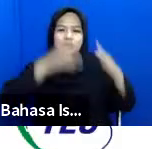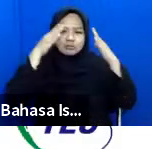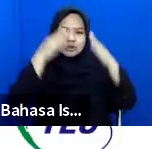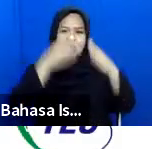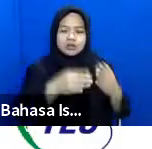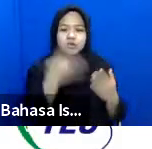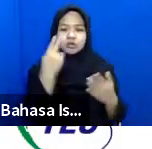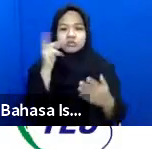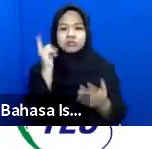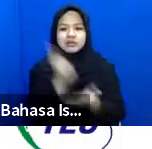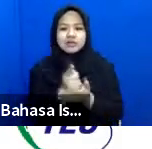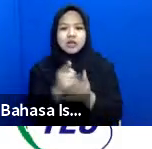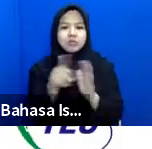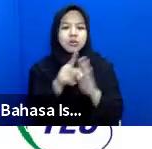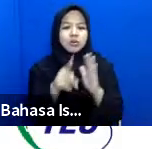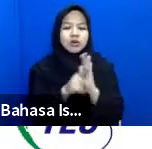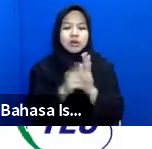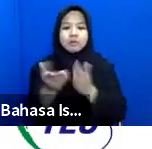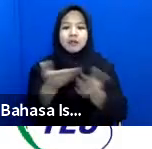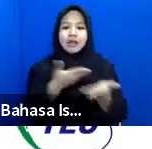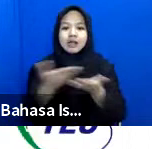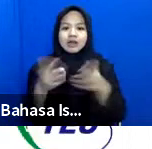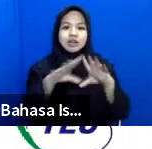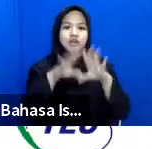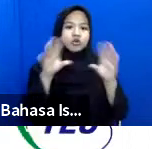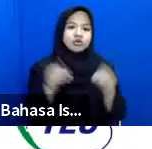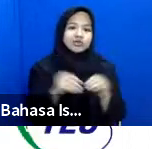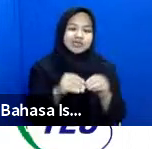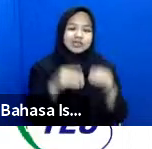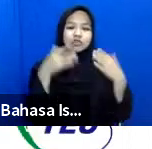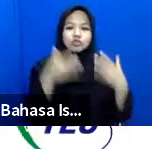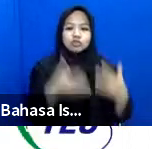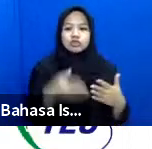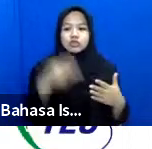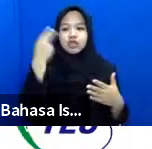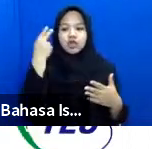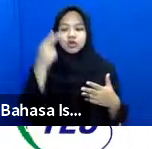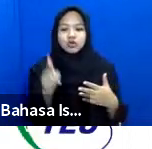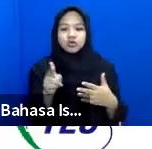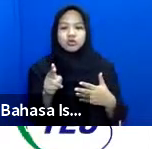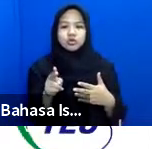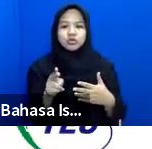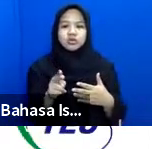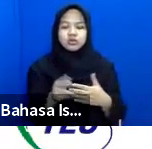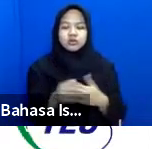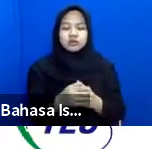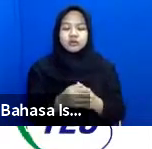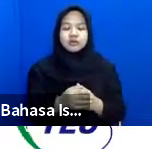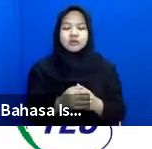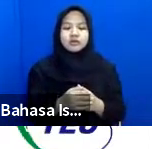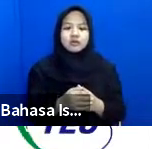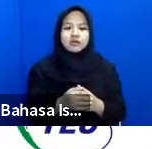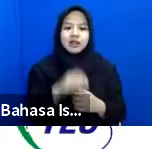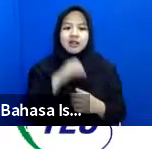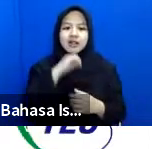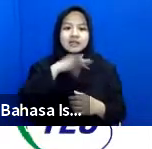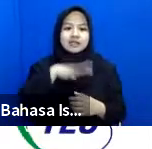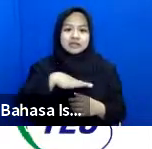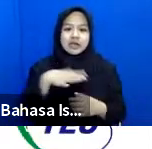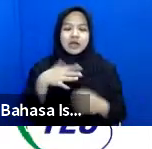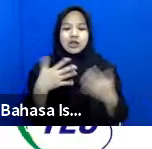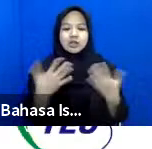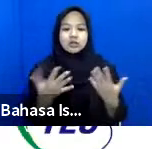program layanan kita inklusi terutama untuk orang dan